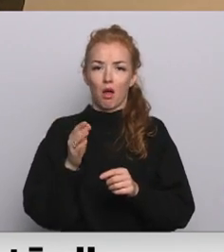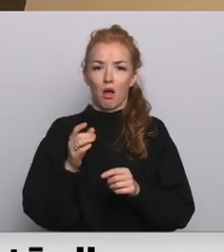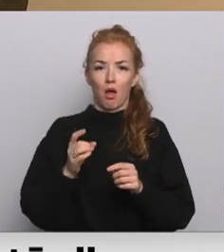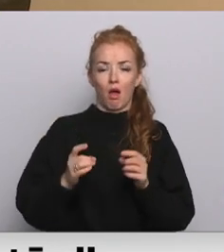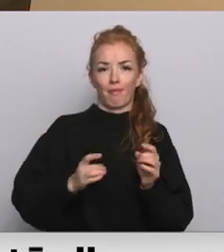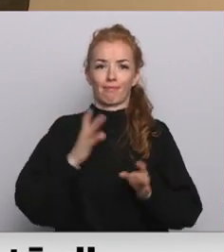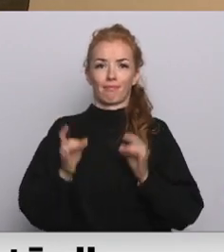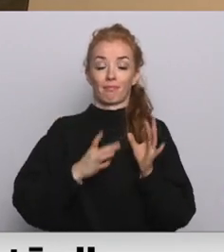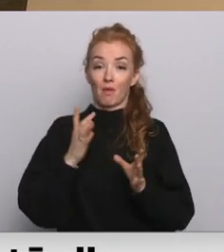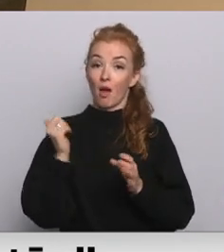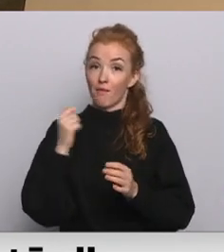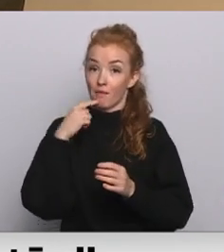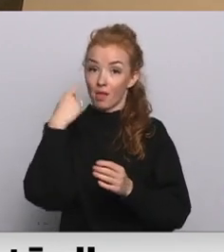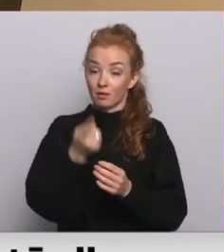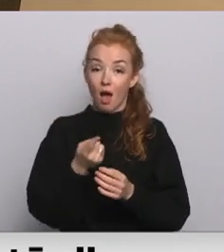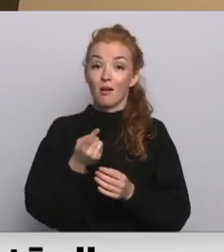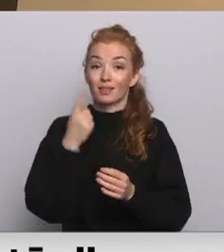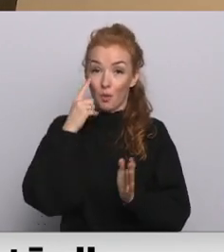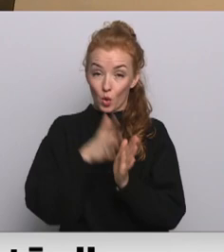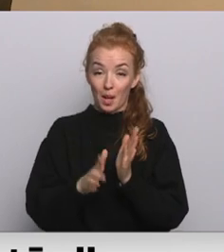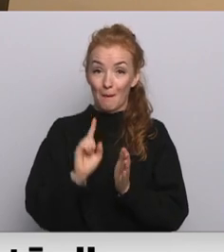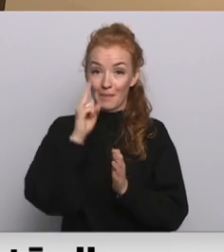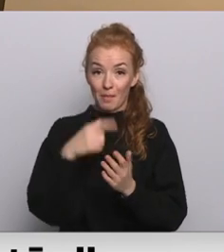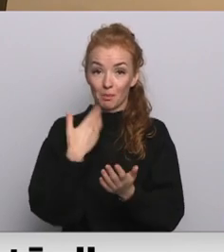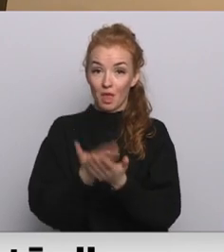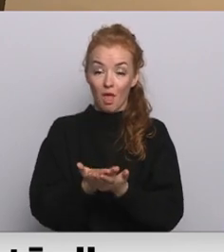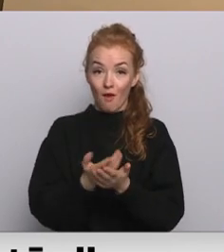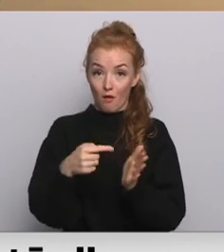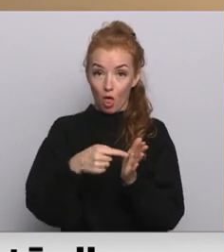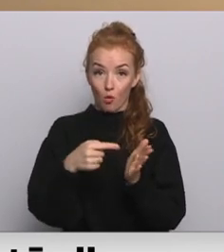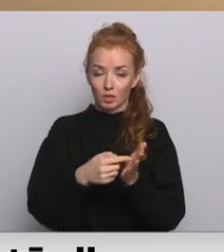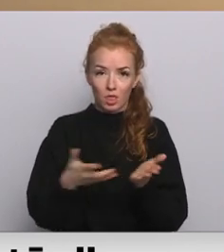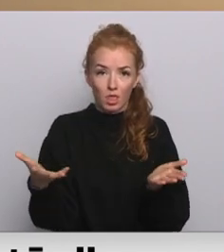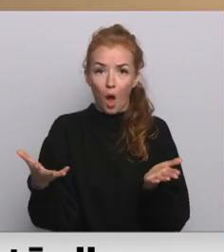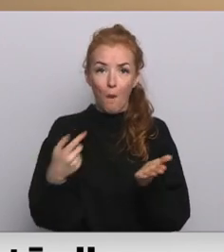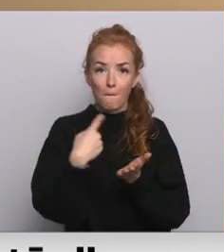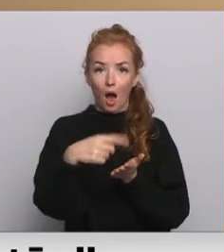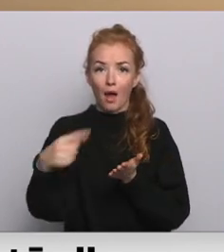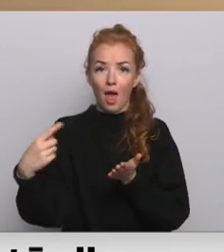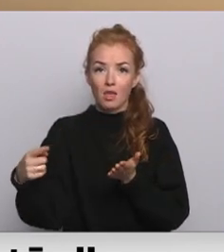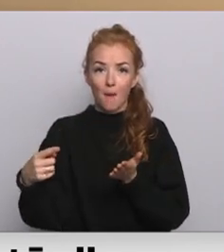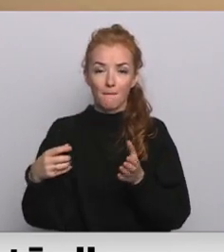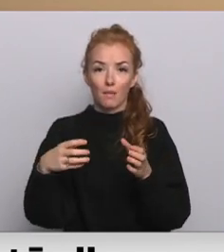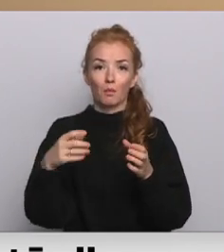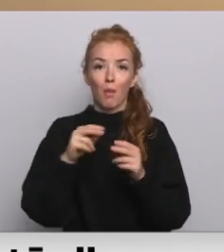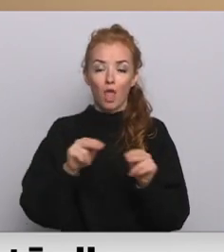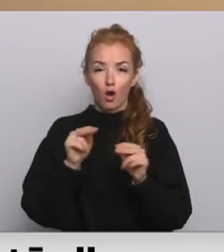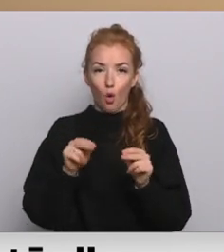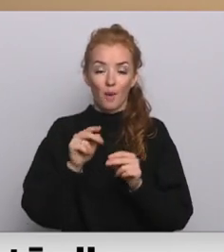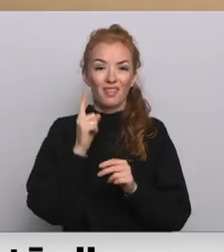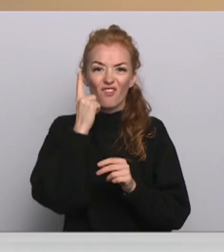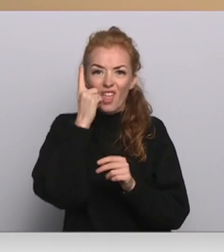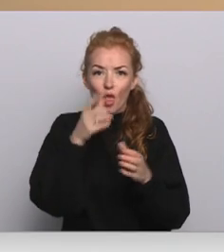Redzat, šis pirmais piedāvājums, jā, izslēdza pilnīgi visas citas pedagogu grupas, tikai bija paņemta